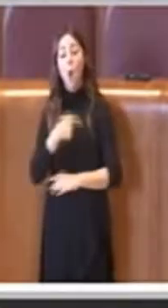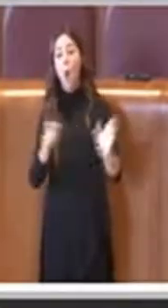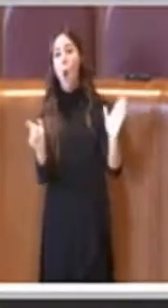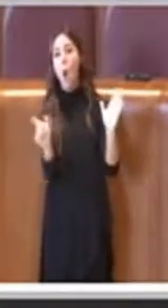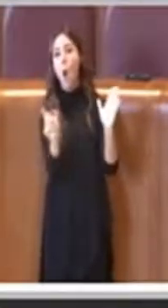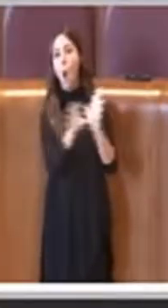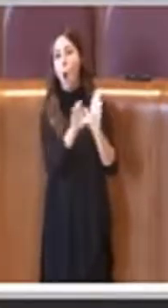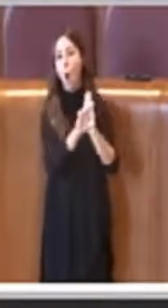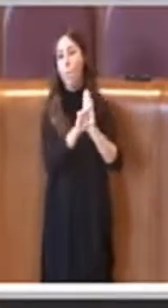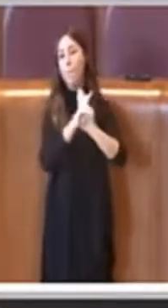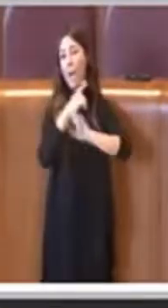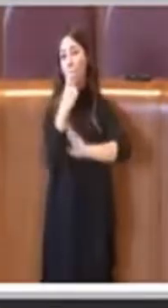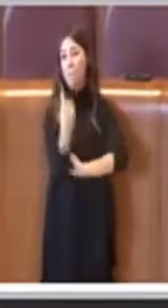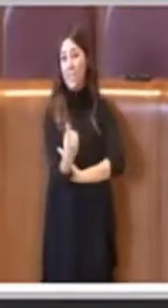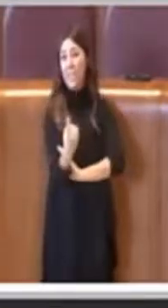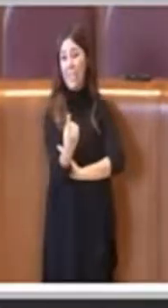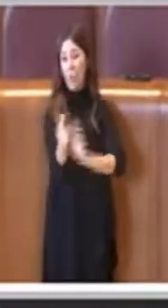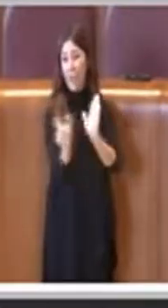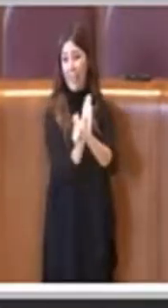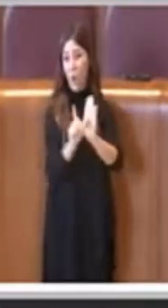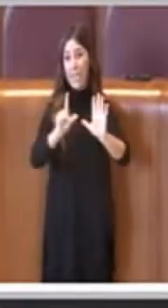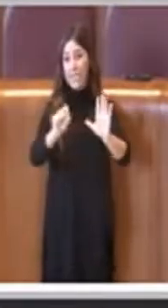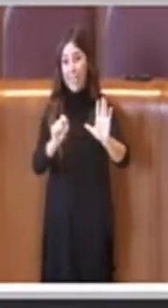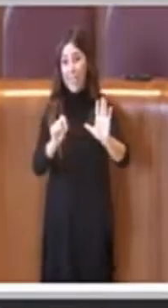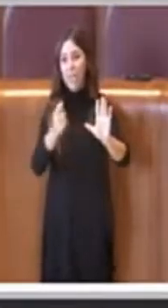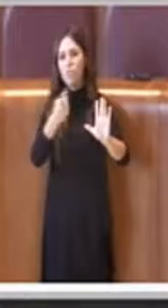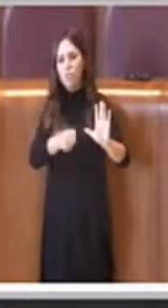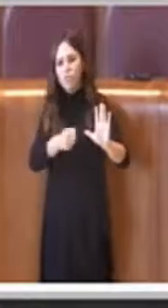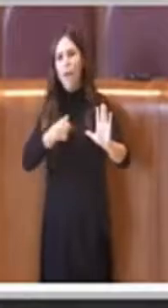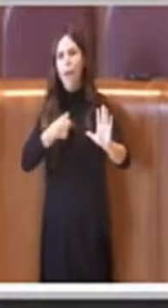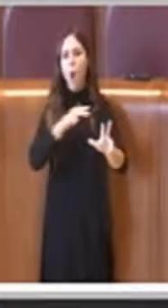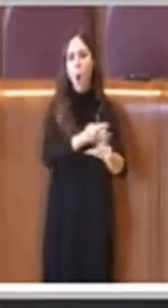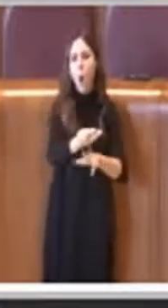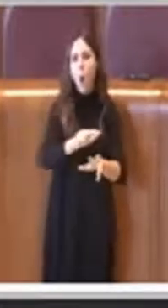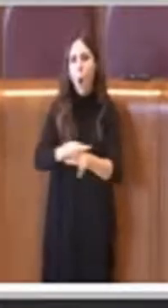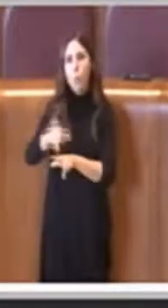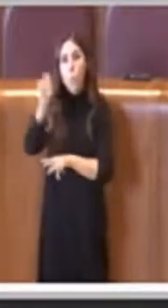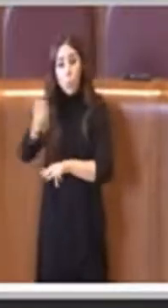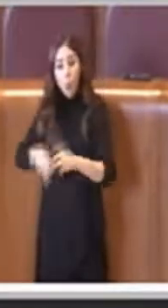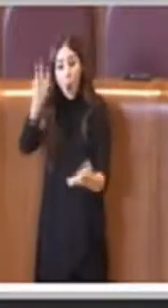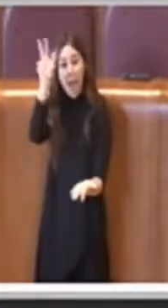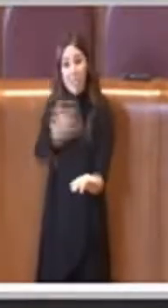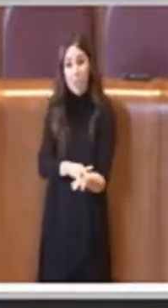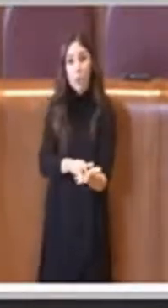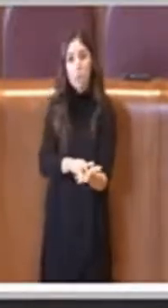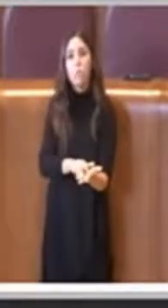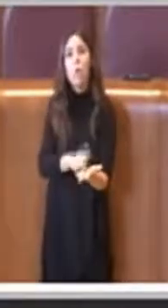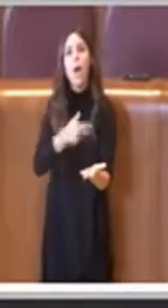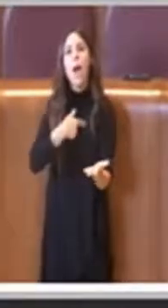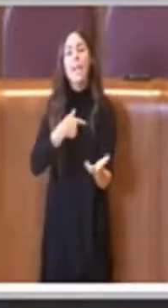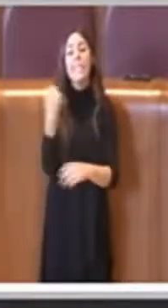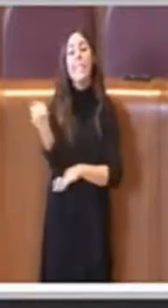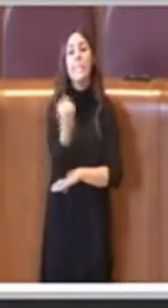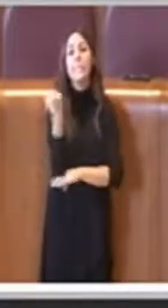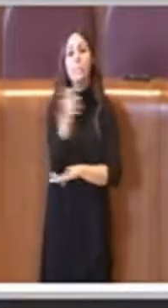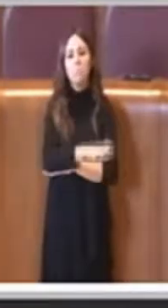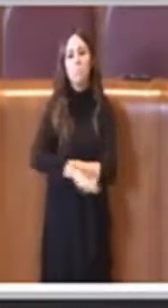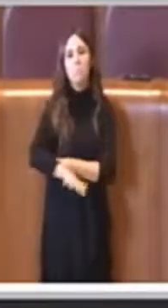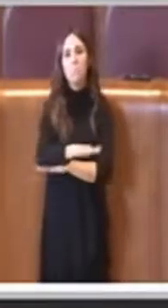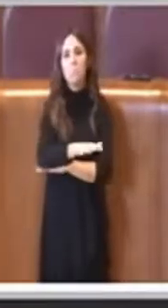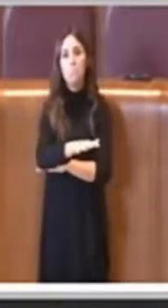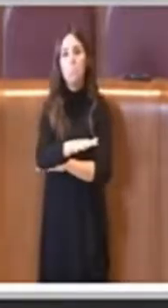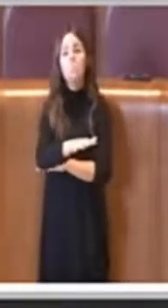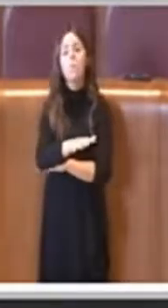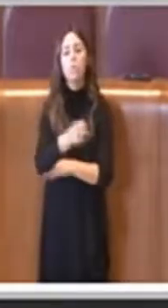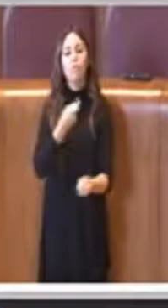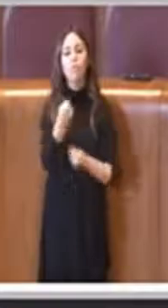nell'articolo 70 viene citato in questo modo i comuni sono autorizzati a rilasciare le licenze per il servizio di piazza con veicoli